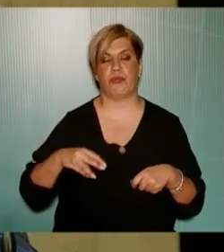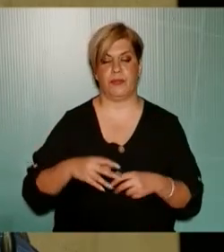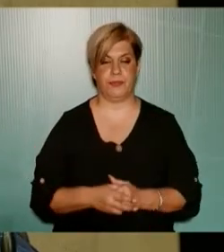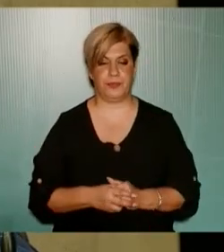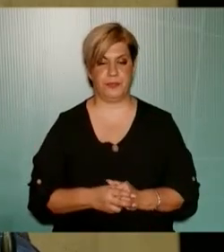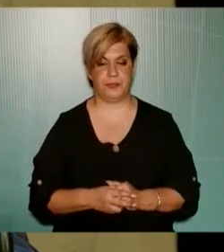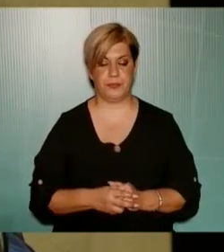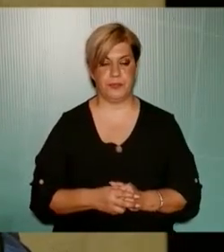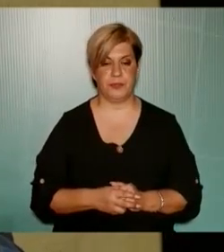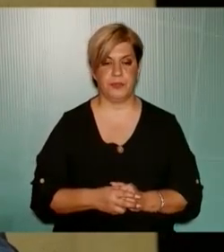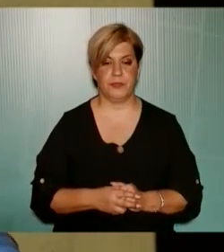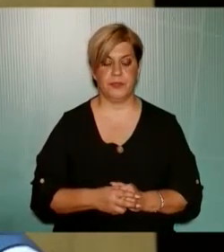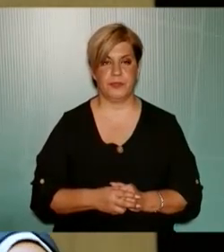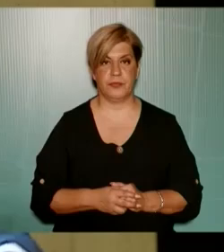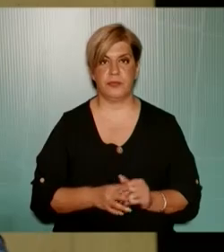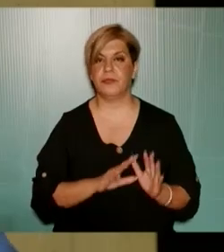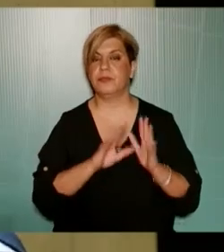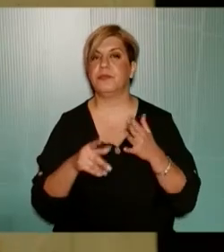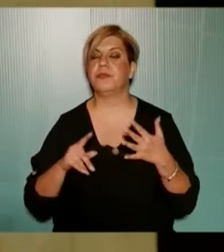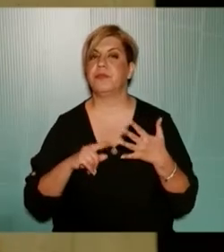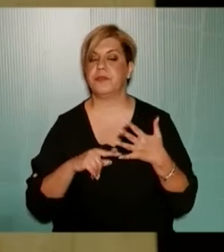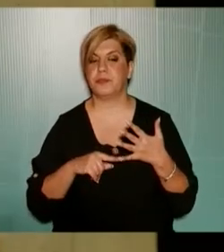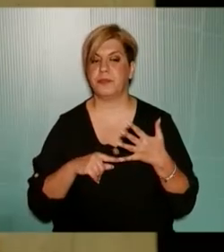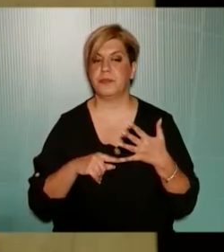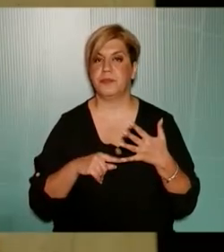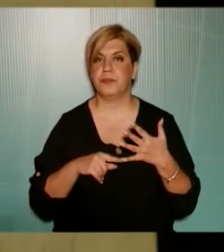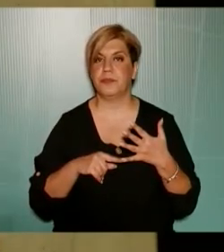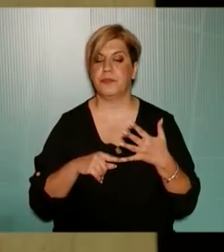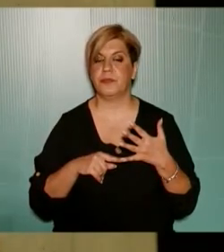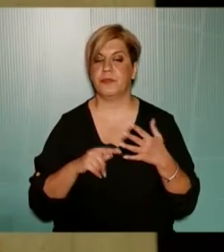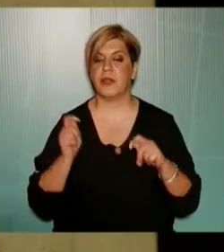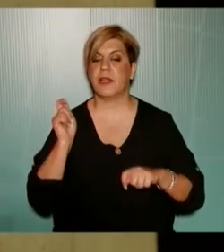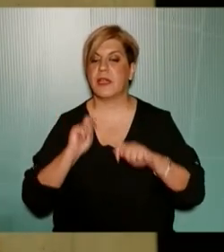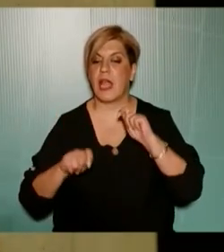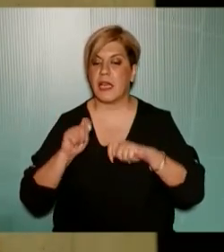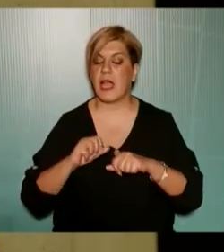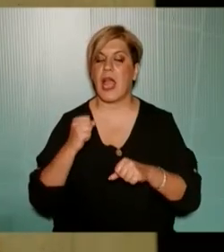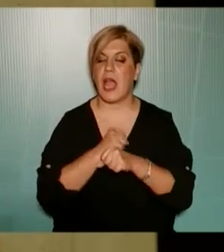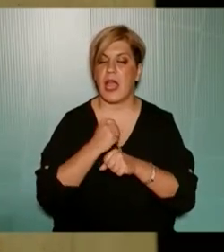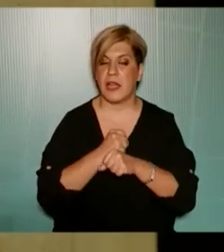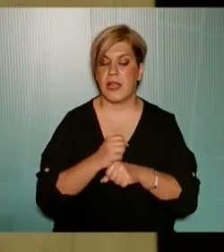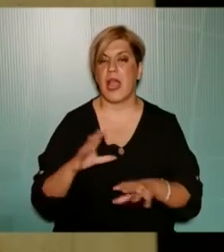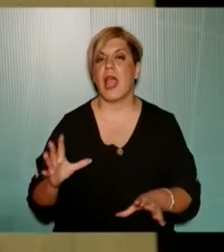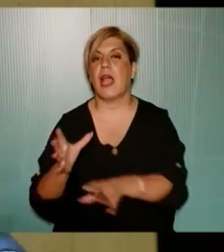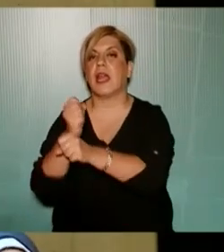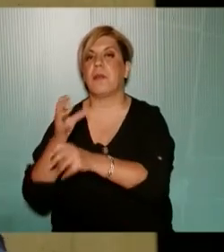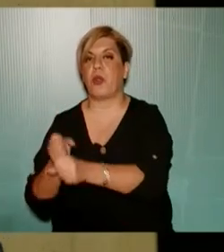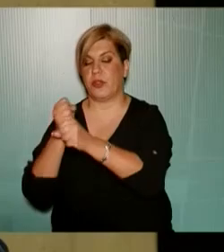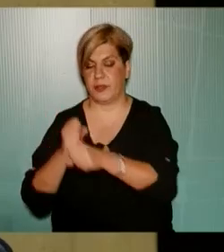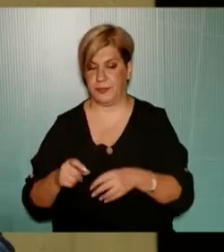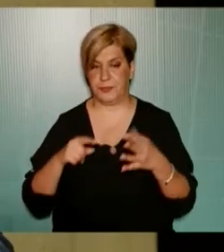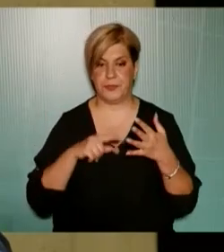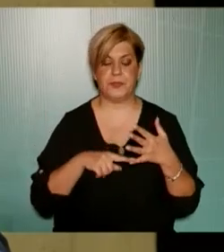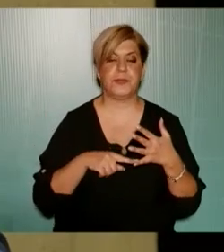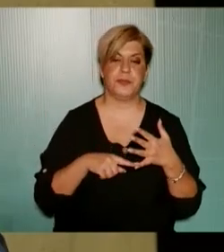Σε ό,τι αφορά αυτό που λέμε τεχνικά έργα παύλα εκκρεμότητες. Αυτή